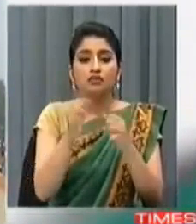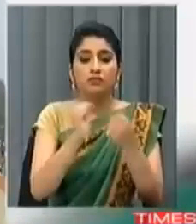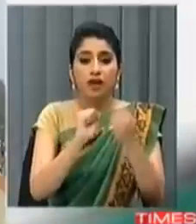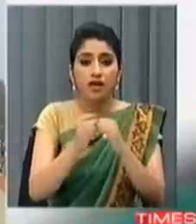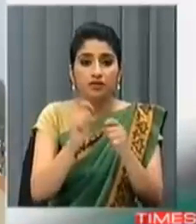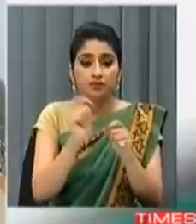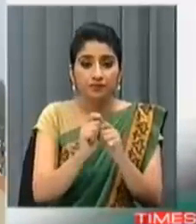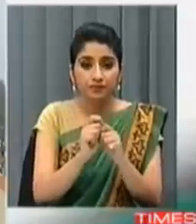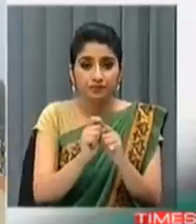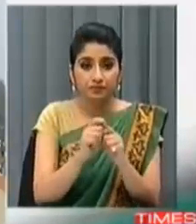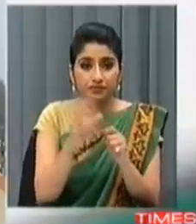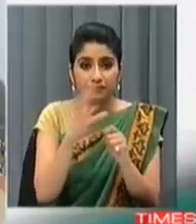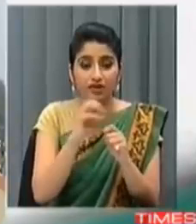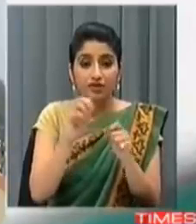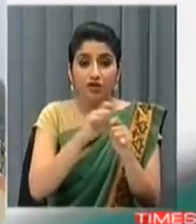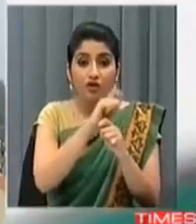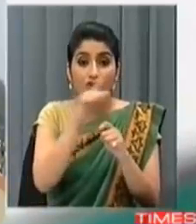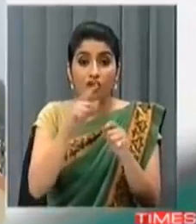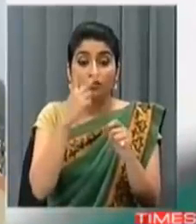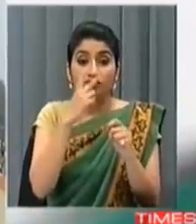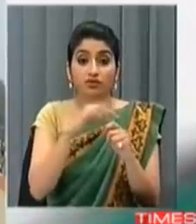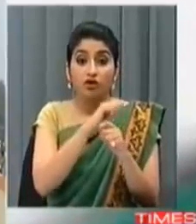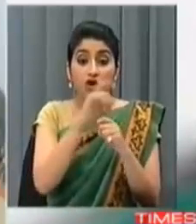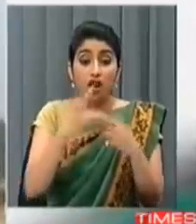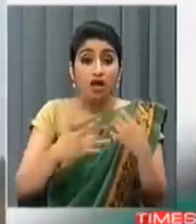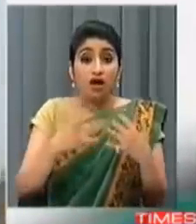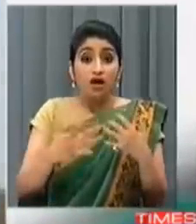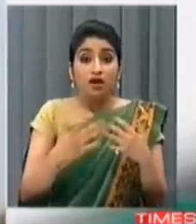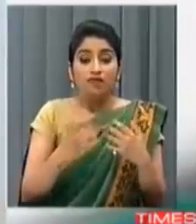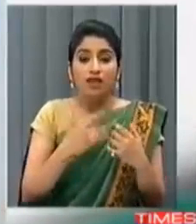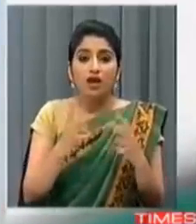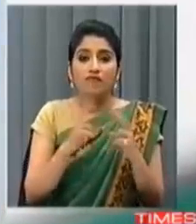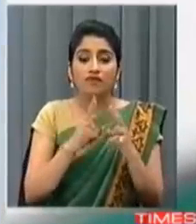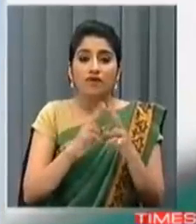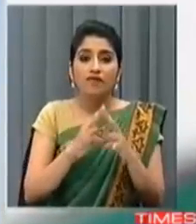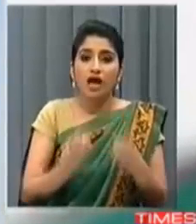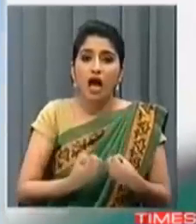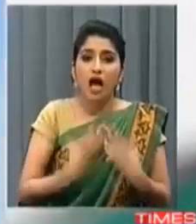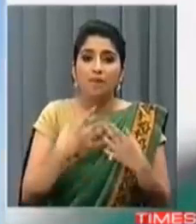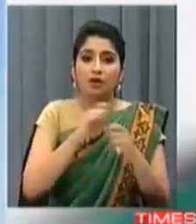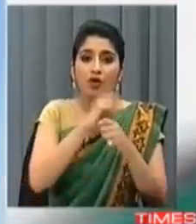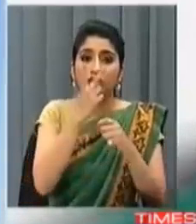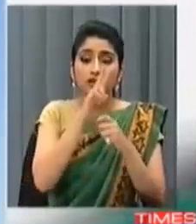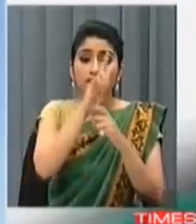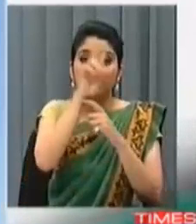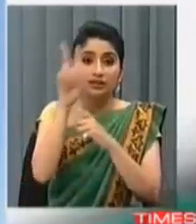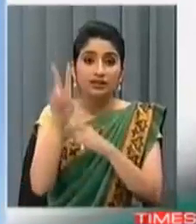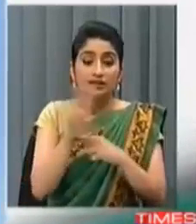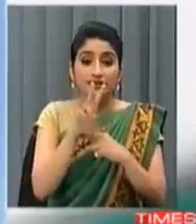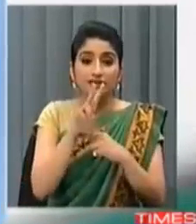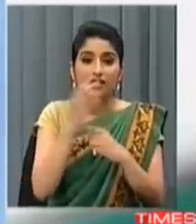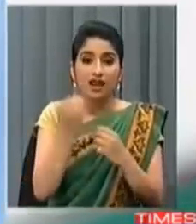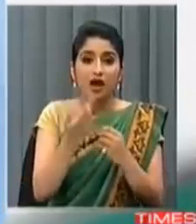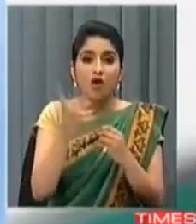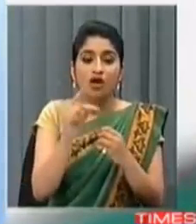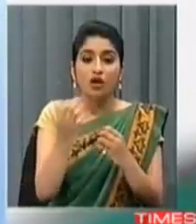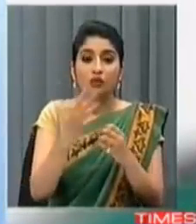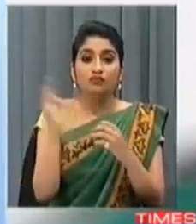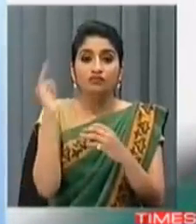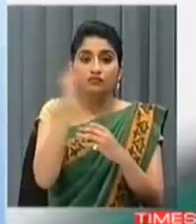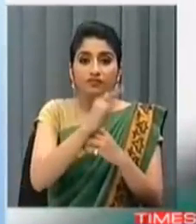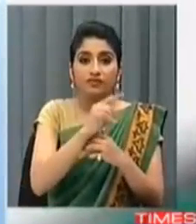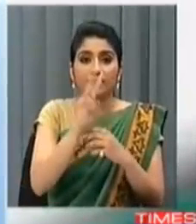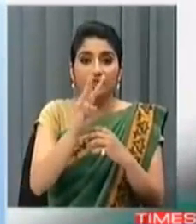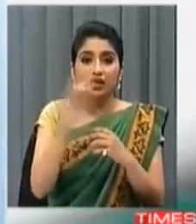and as our heartbeats match the sound here excitement galore at the Republic Day parade and here three state of the art